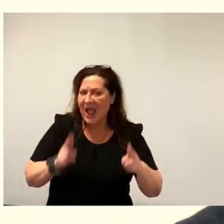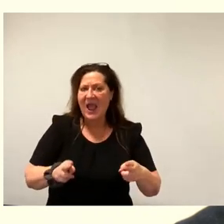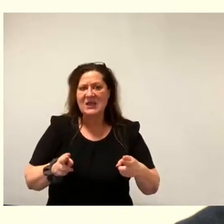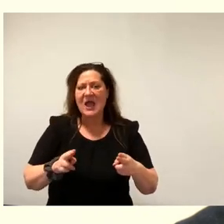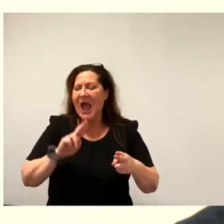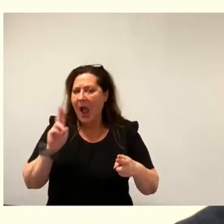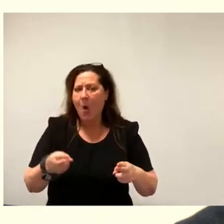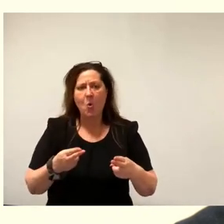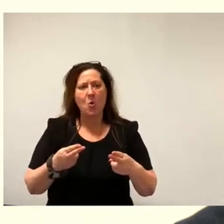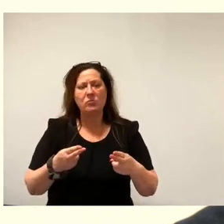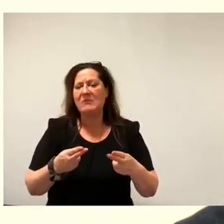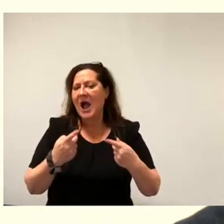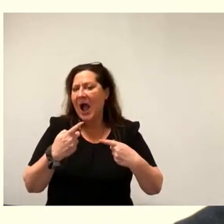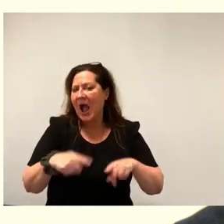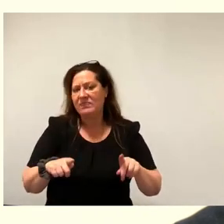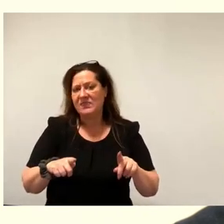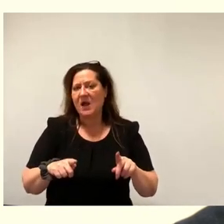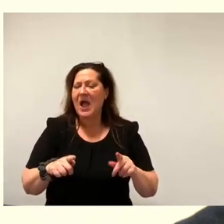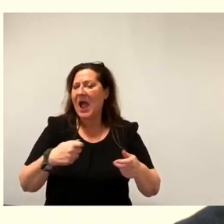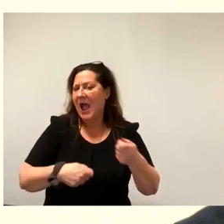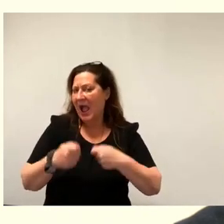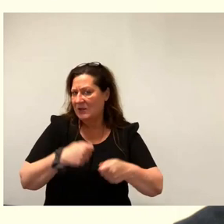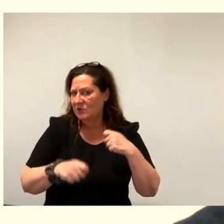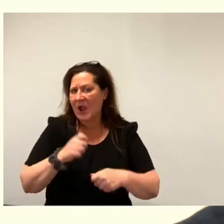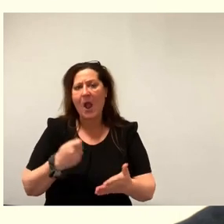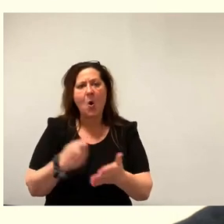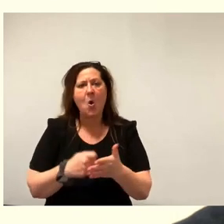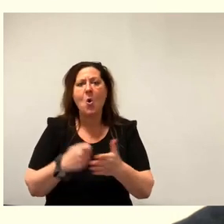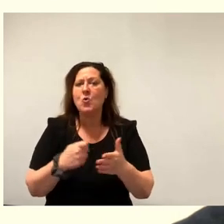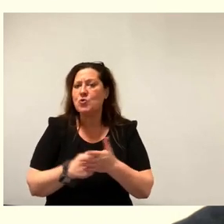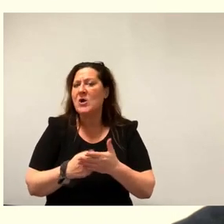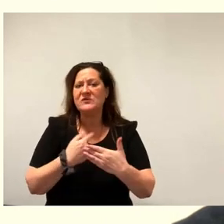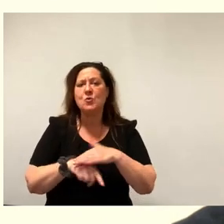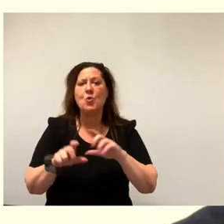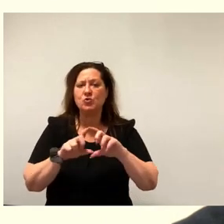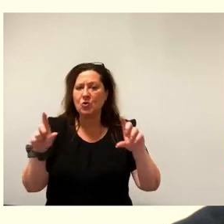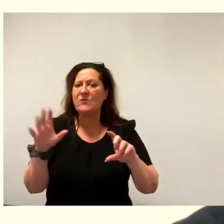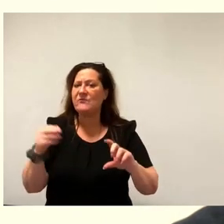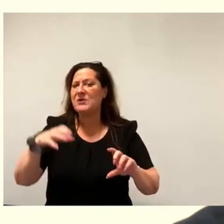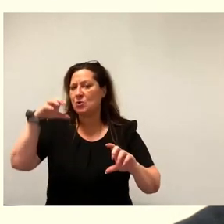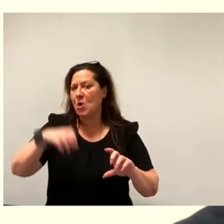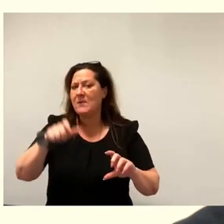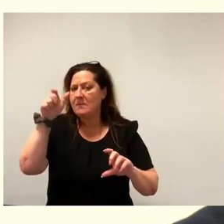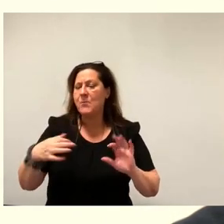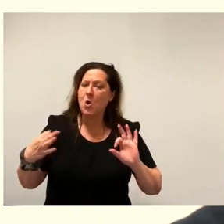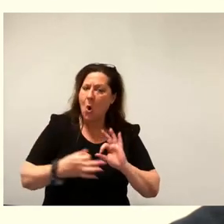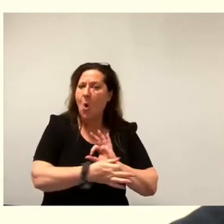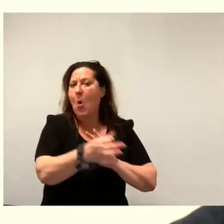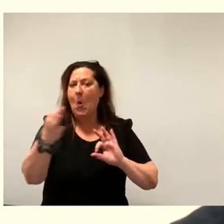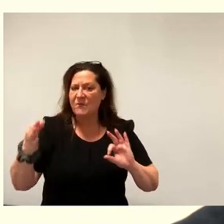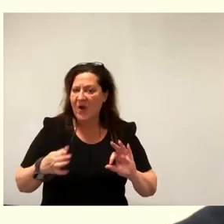schlussendlich die Kosten der Unterkunft gemeinsam dann später mit der kommunalen Bürgerumfrage zu